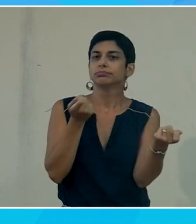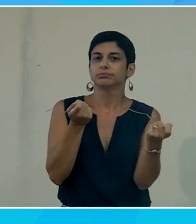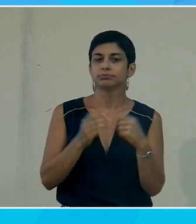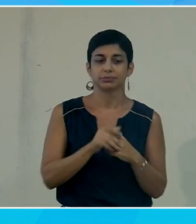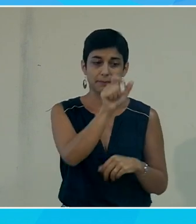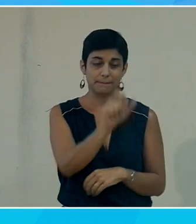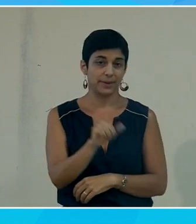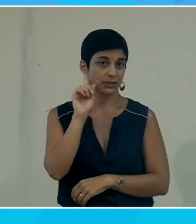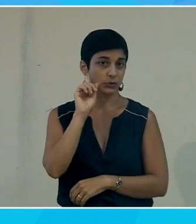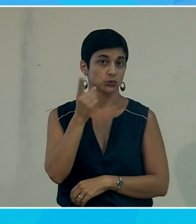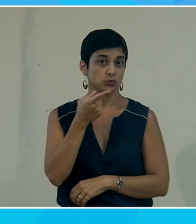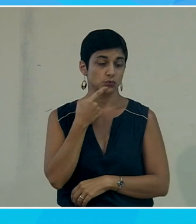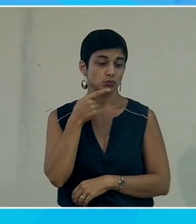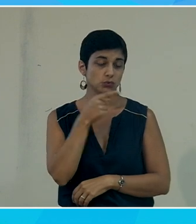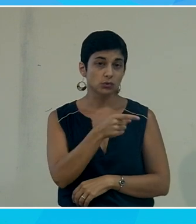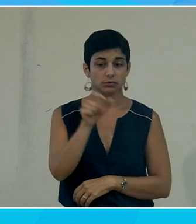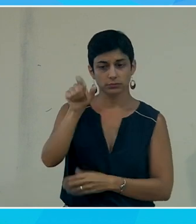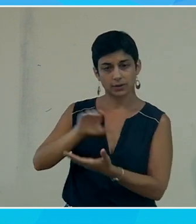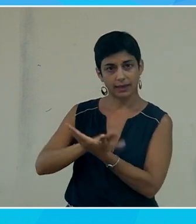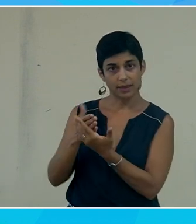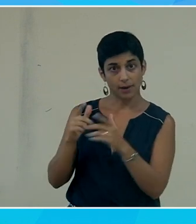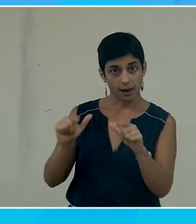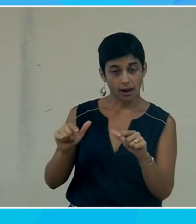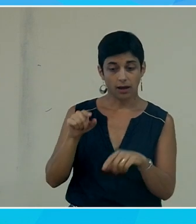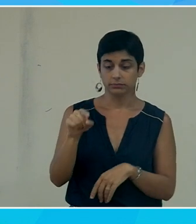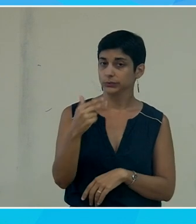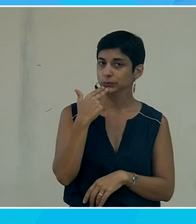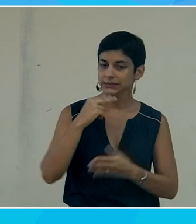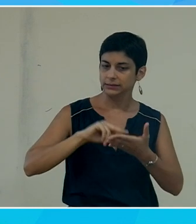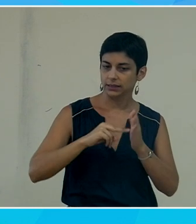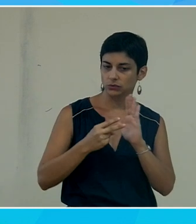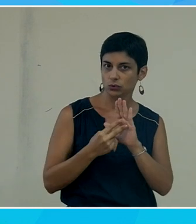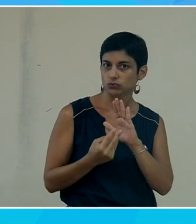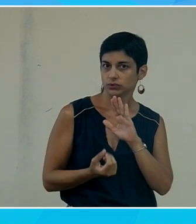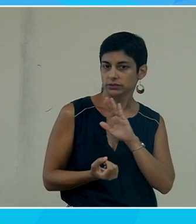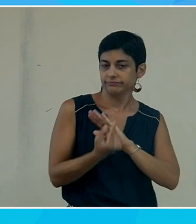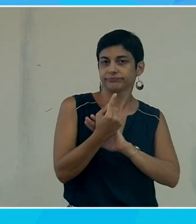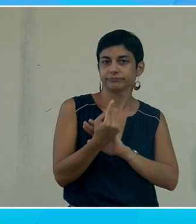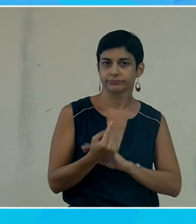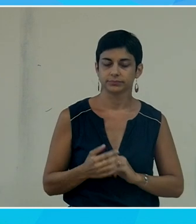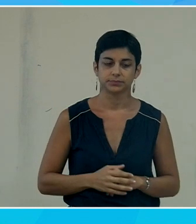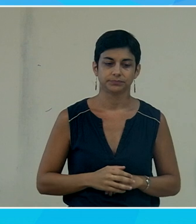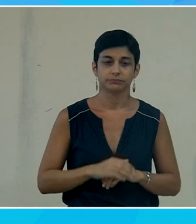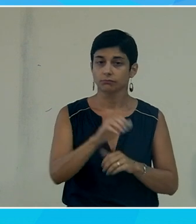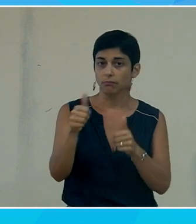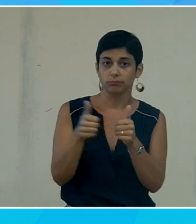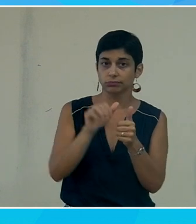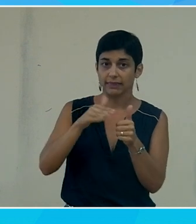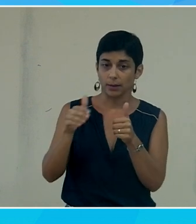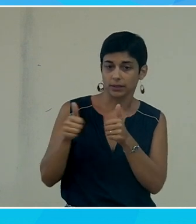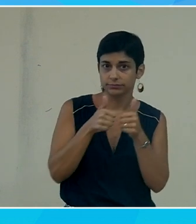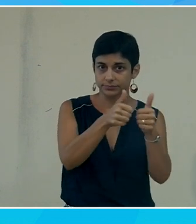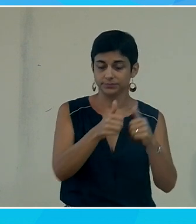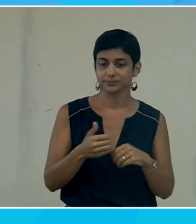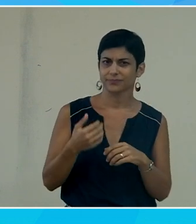sourde qui est avec son interprète qui utilise aussi la technologie mais qui avec son interprète quand elle se déplace l'été dernier